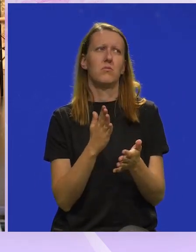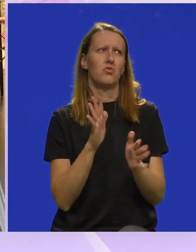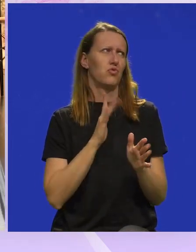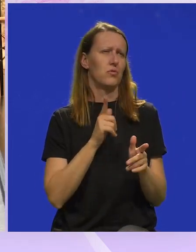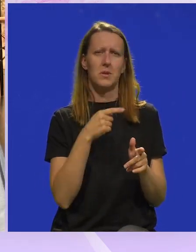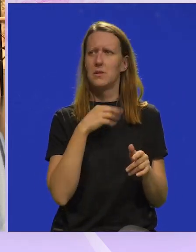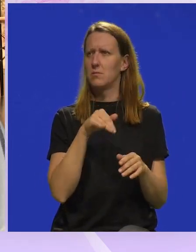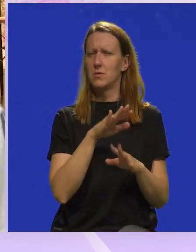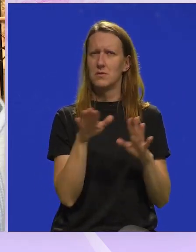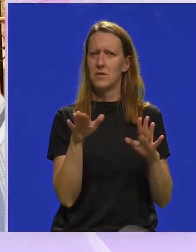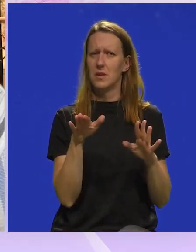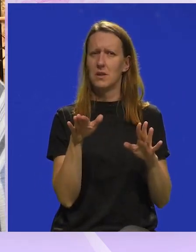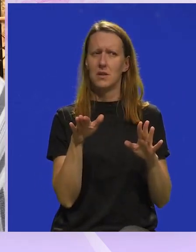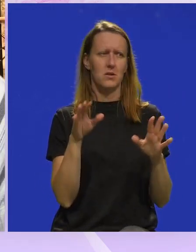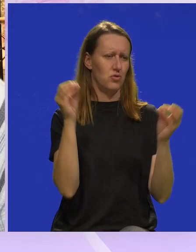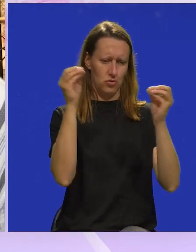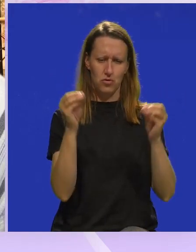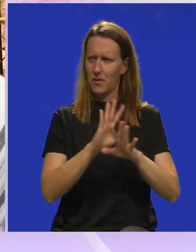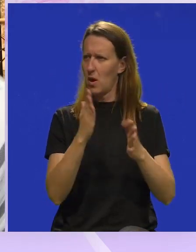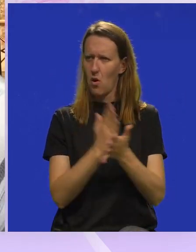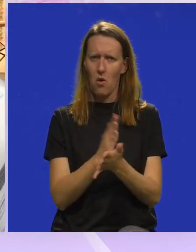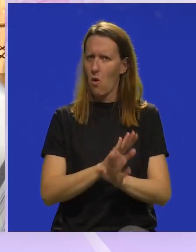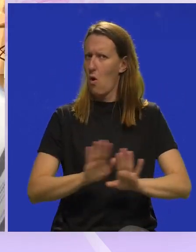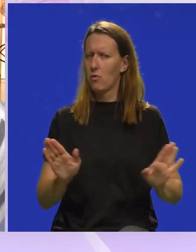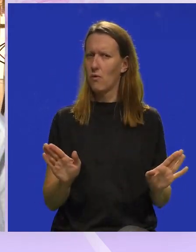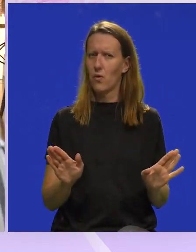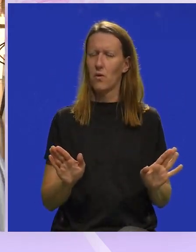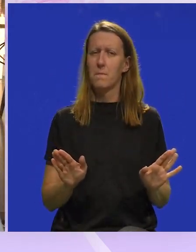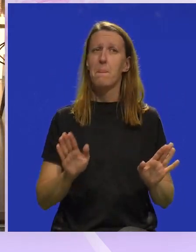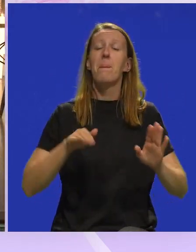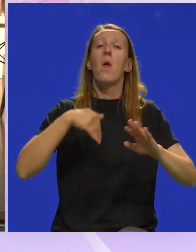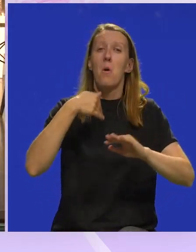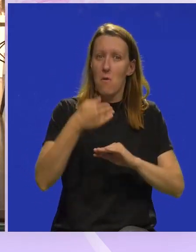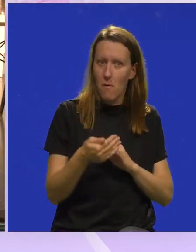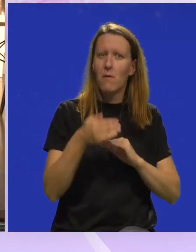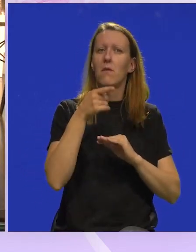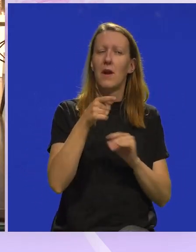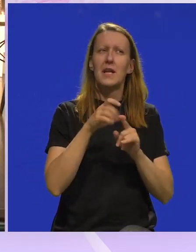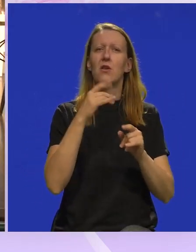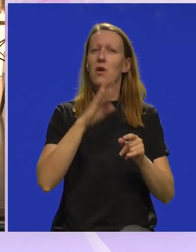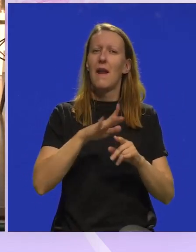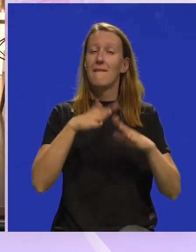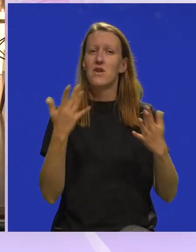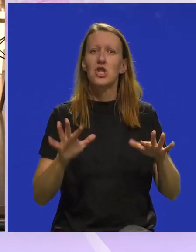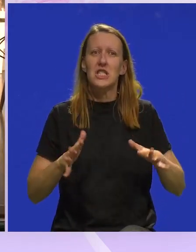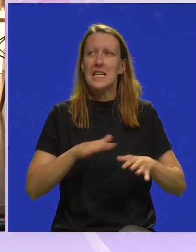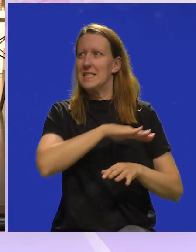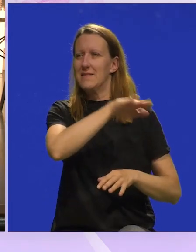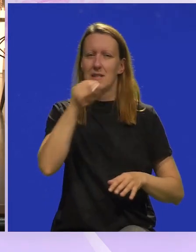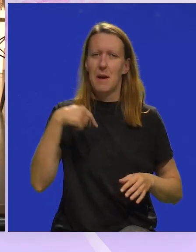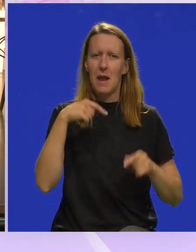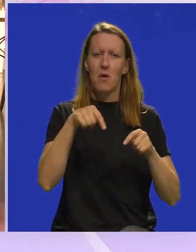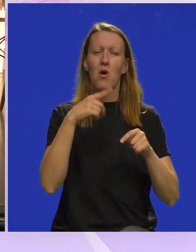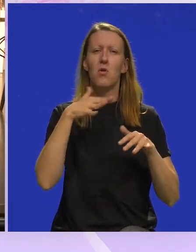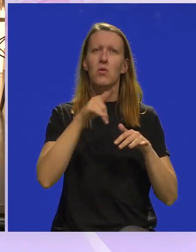čekaj, pa mi imamo sve, sve zapravo složeno, sve gotovo. I onda je zapravo slijedio onaj dio koji je možda najveći strese svima nama,